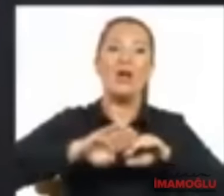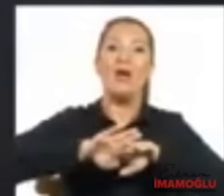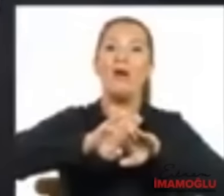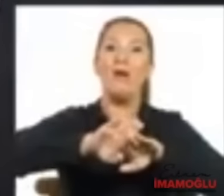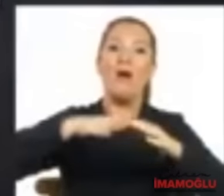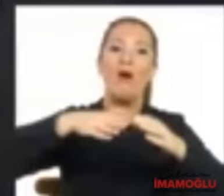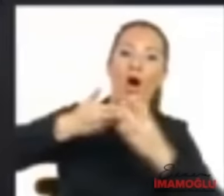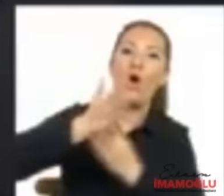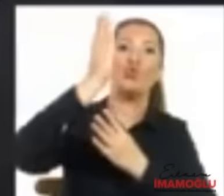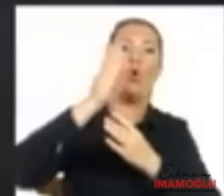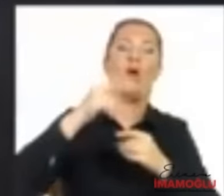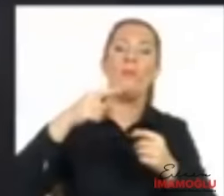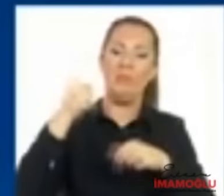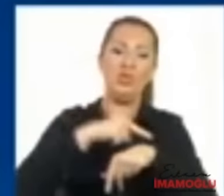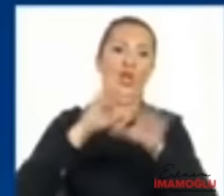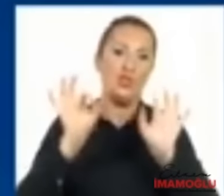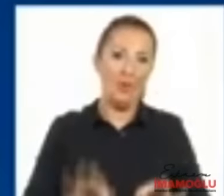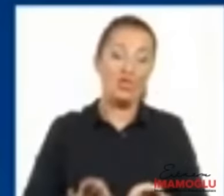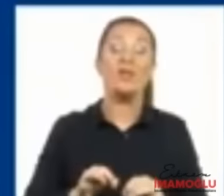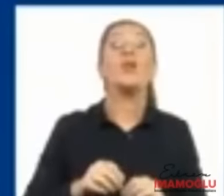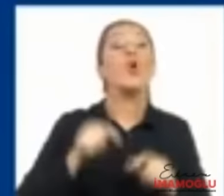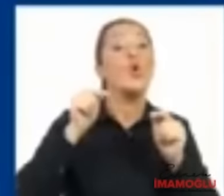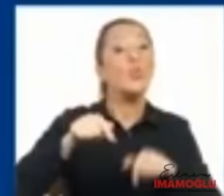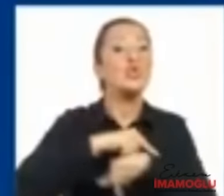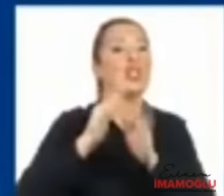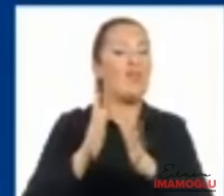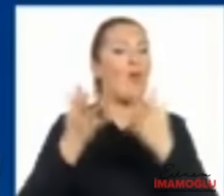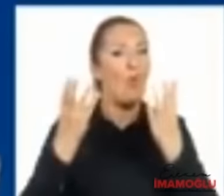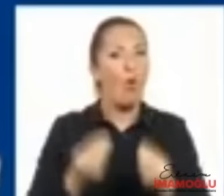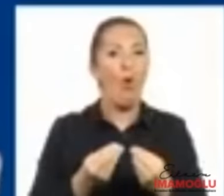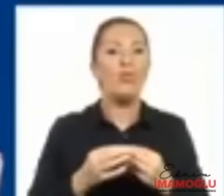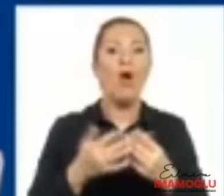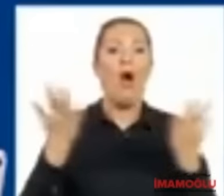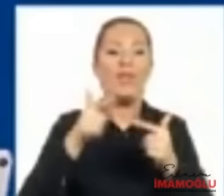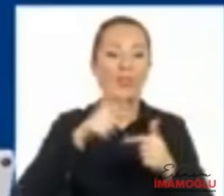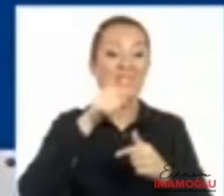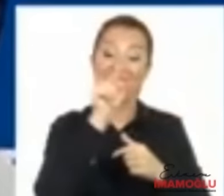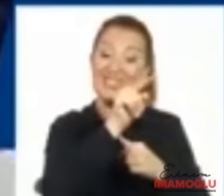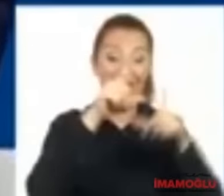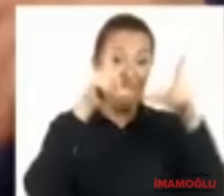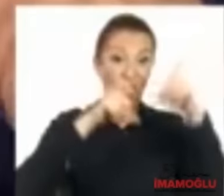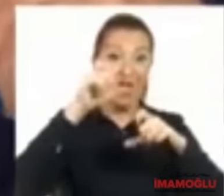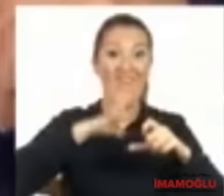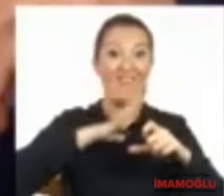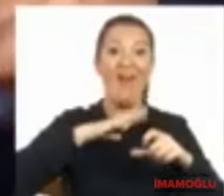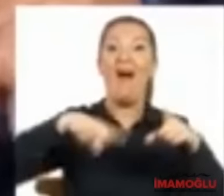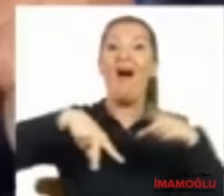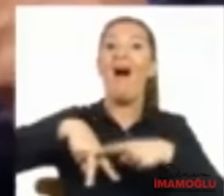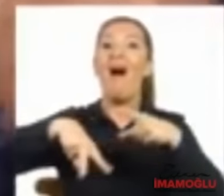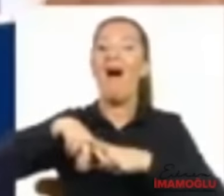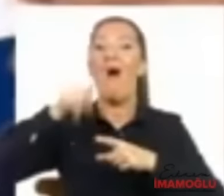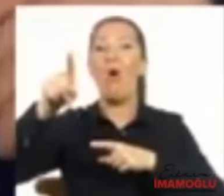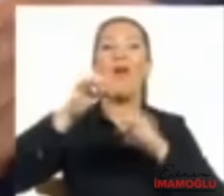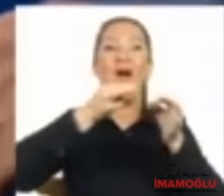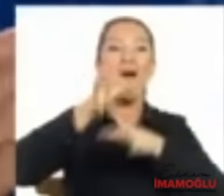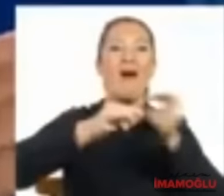başlattı. Daha sonra bu süreç devam etti. Hatta burada sizin fotoğrafınız var. Çünkü Anadolu Ajansı'ndan yaklaşık